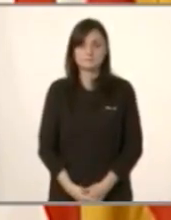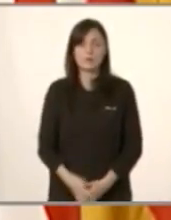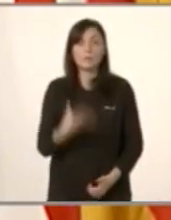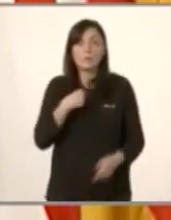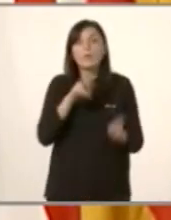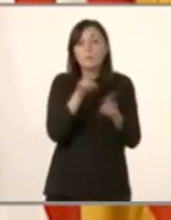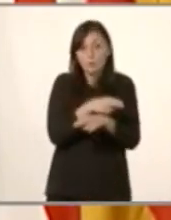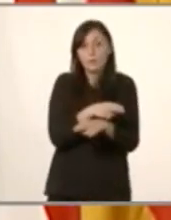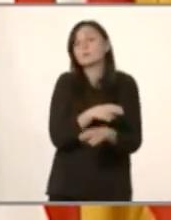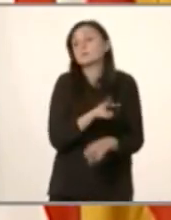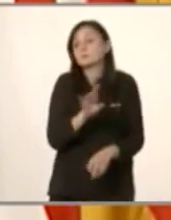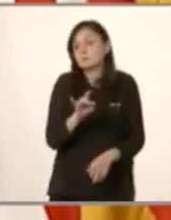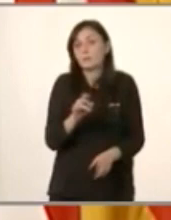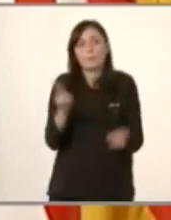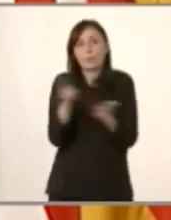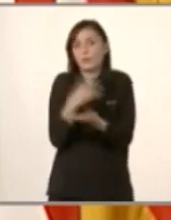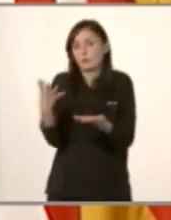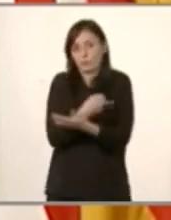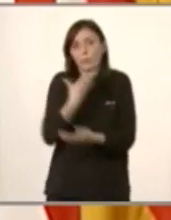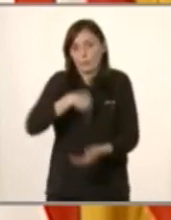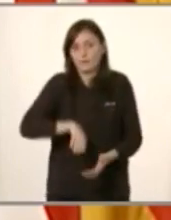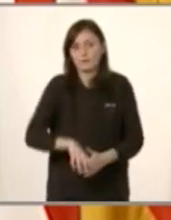podem prohibir, claro, podem prohibir-ho tot.